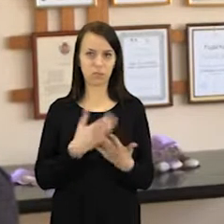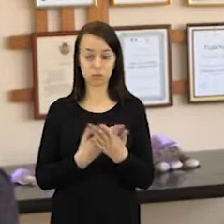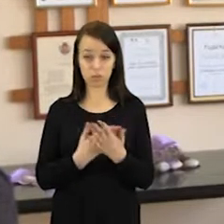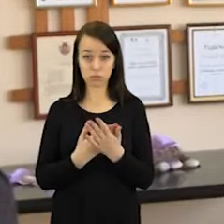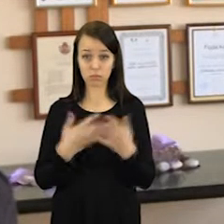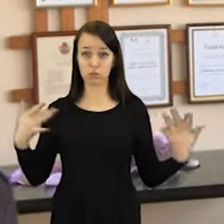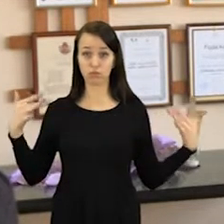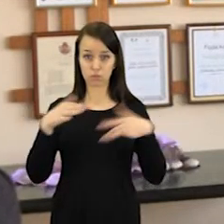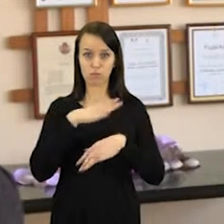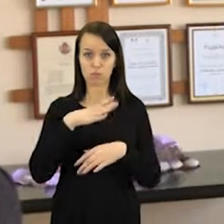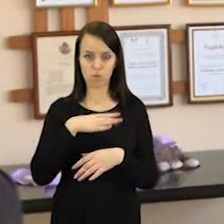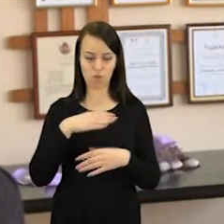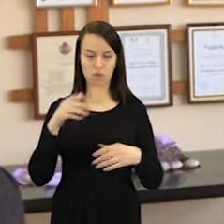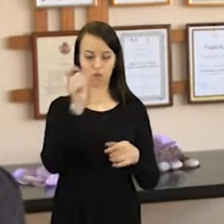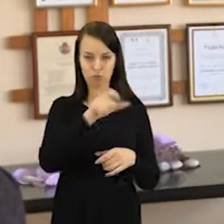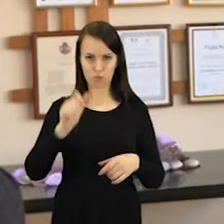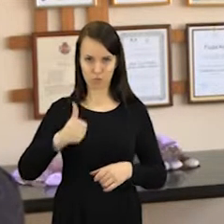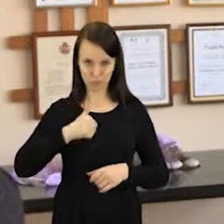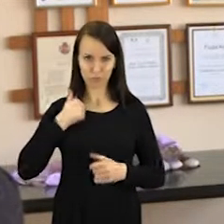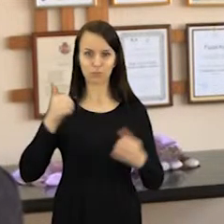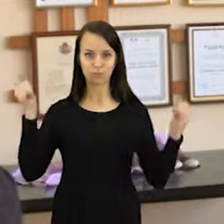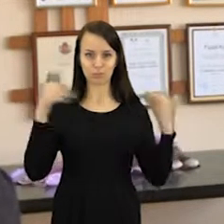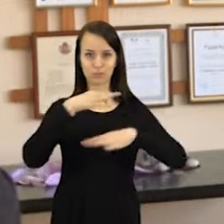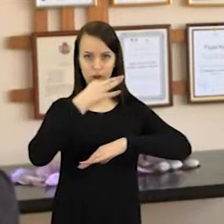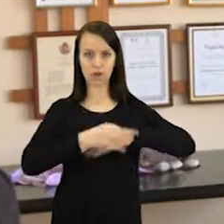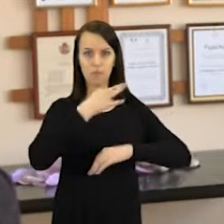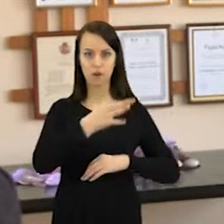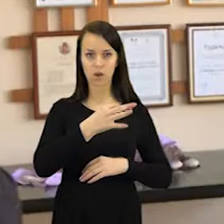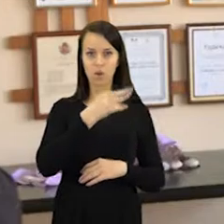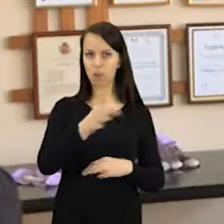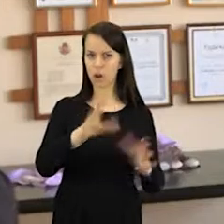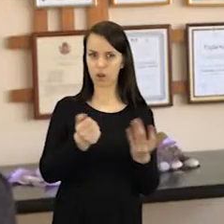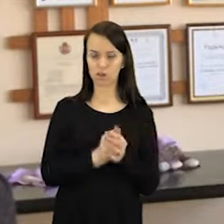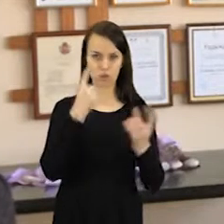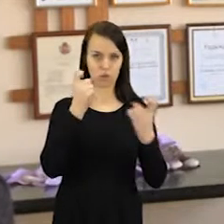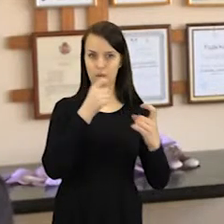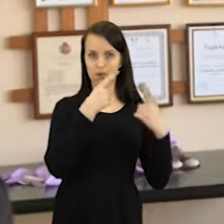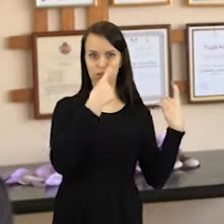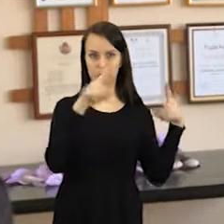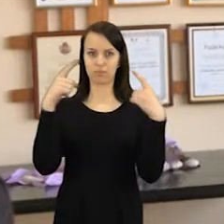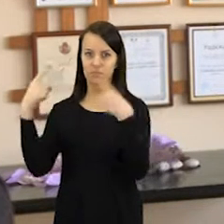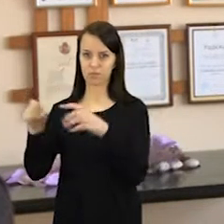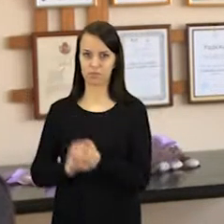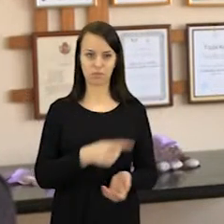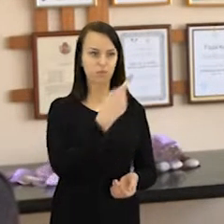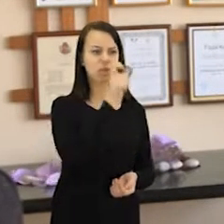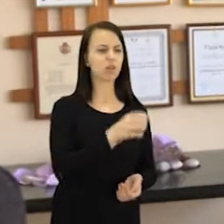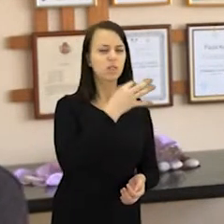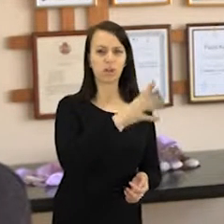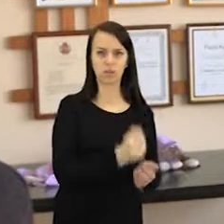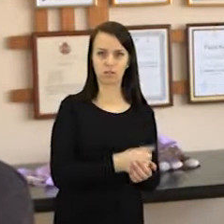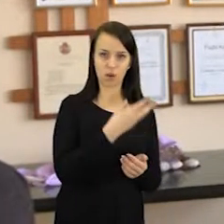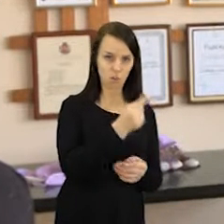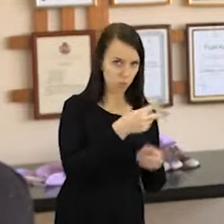dalyvaujant tikrai garbų žmonės ir atrodo atsakingai pasakė, tačiau pasakė prieštaringą informaciją. Vienas sakė, kad nereikės